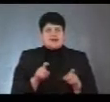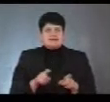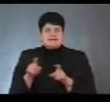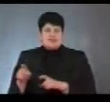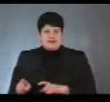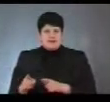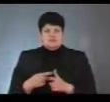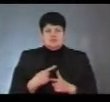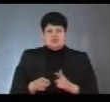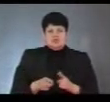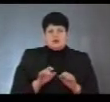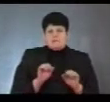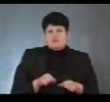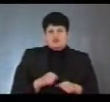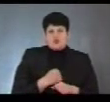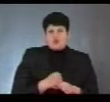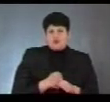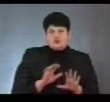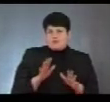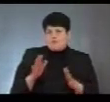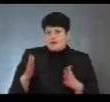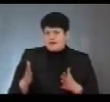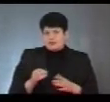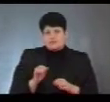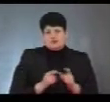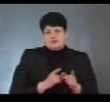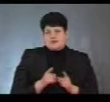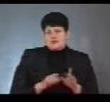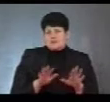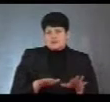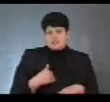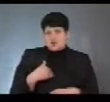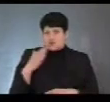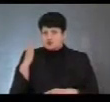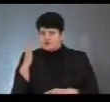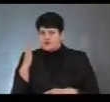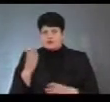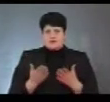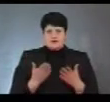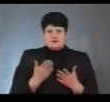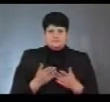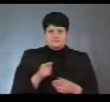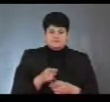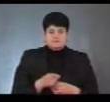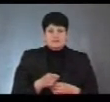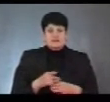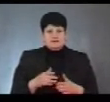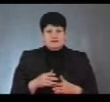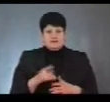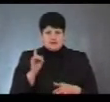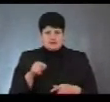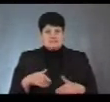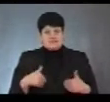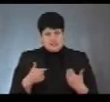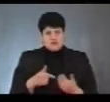хто щодо робочих моментів будуть змінювати місце голосування? І якщо ви, власне, обуцмен, то чи звертаються до вас